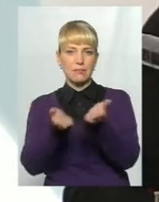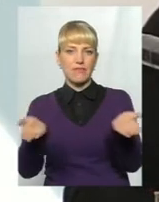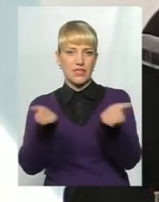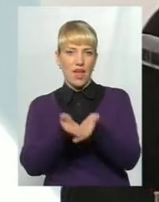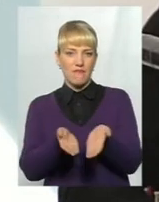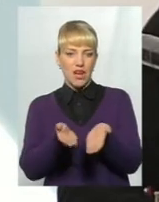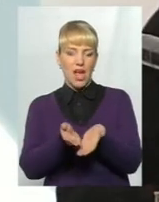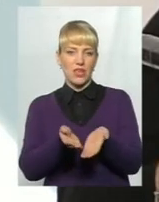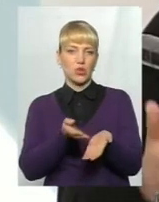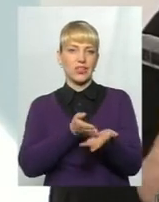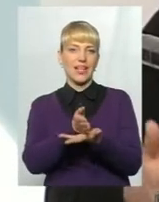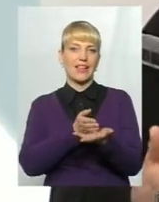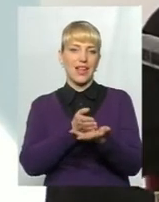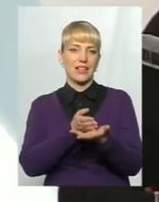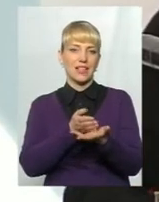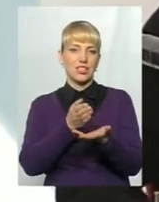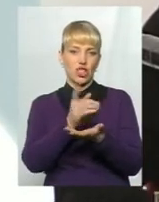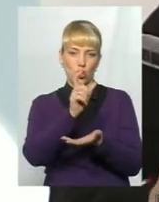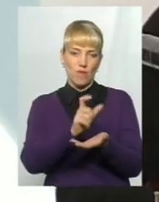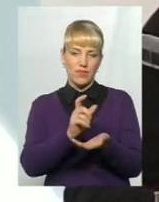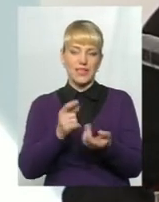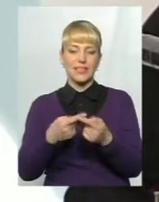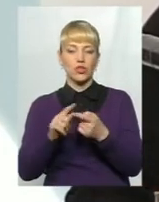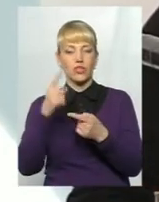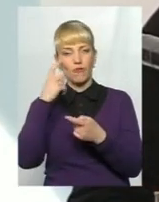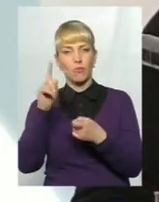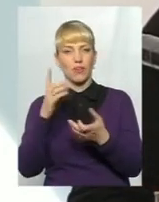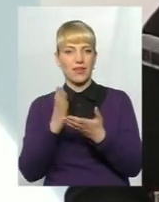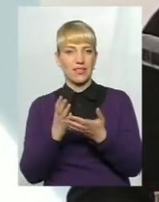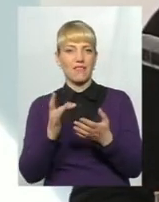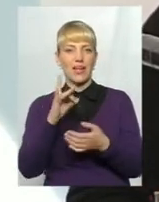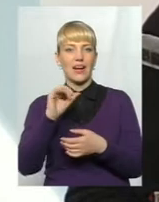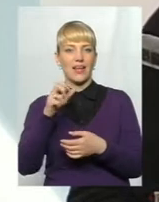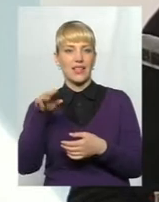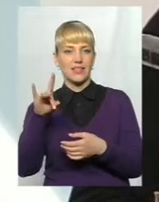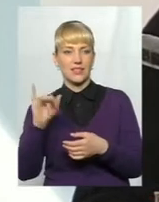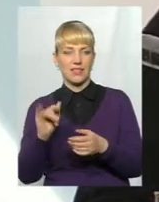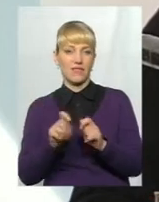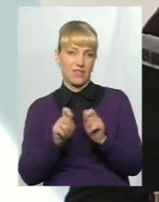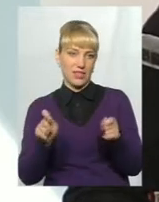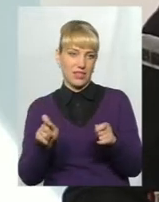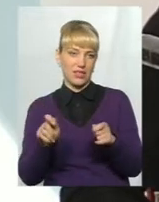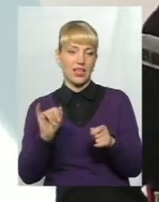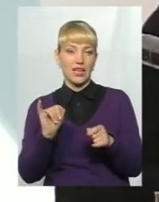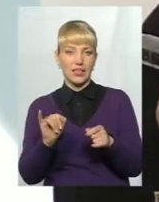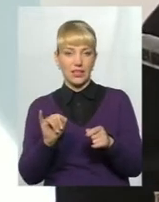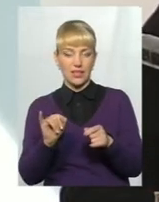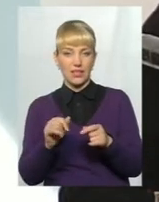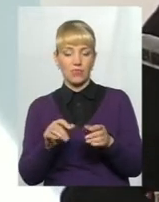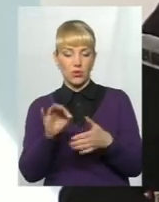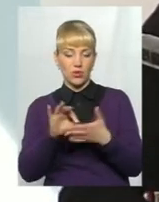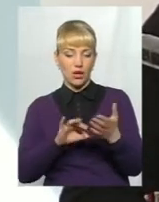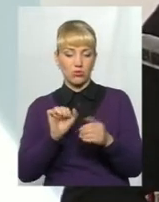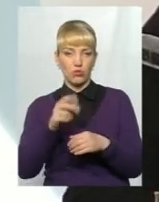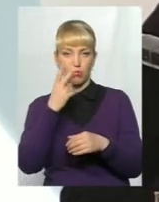з тією інформацією, яка є у цих реєстрах. Причому навіть відкритих. І одразу можна